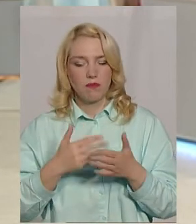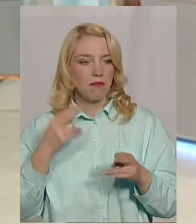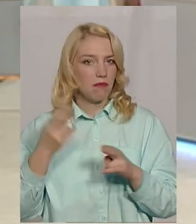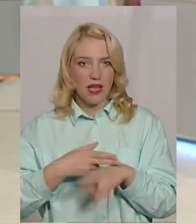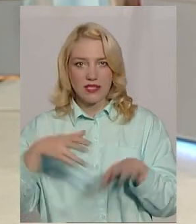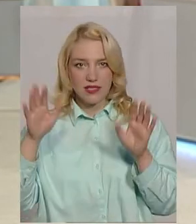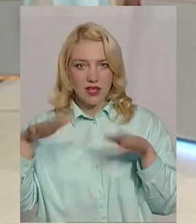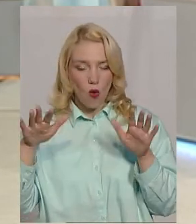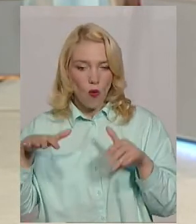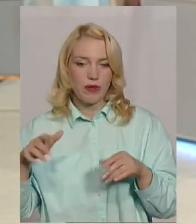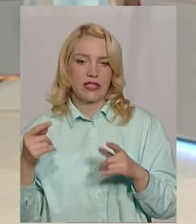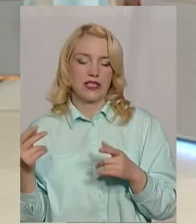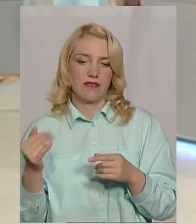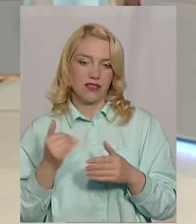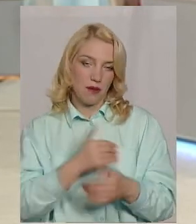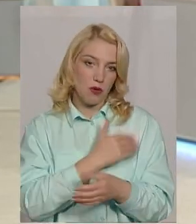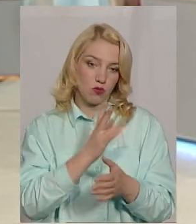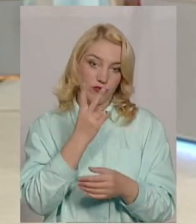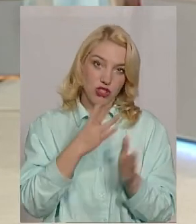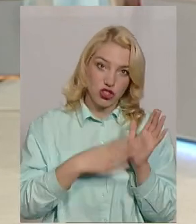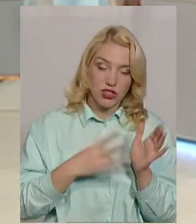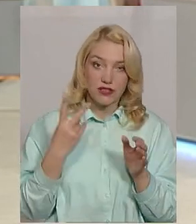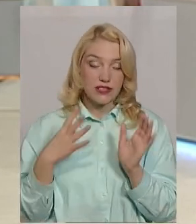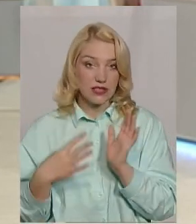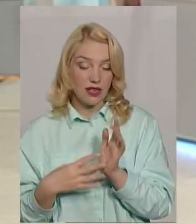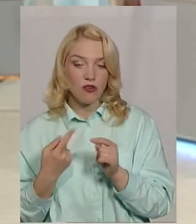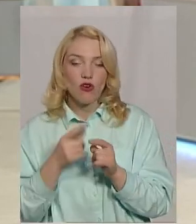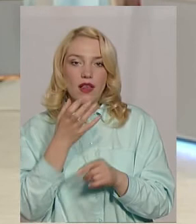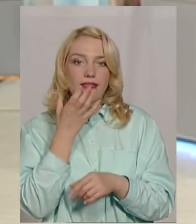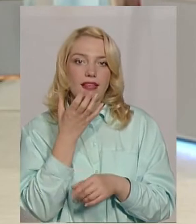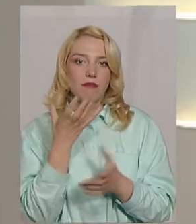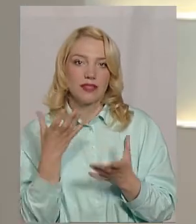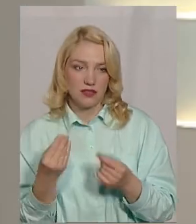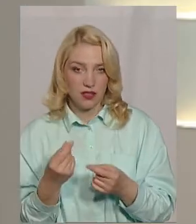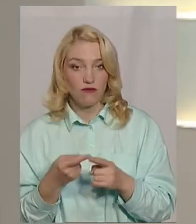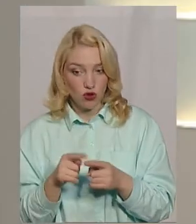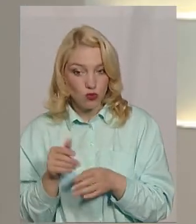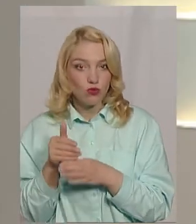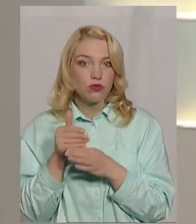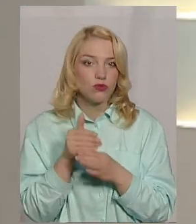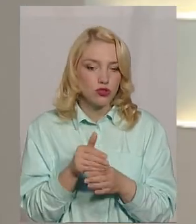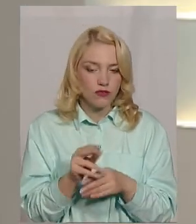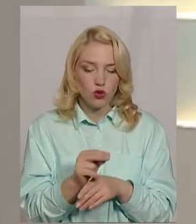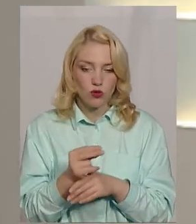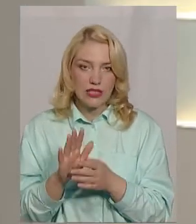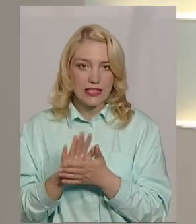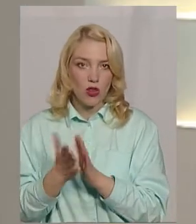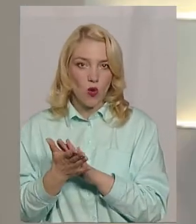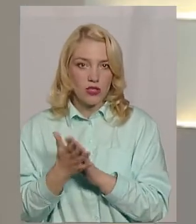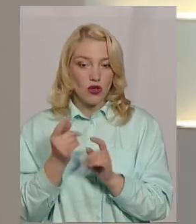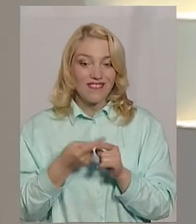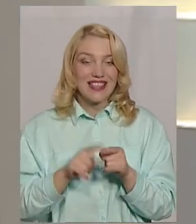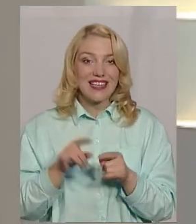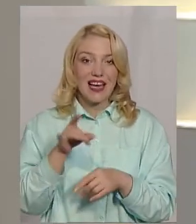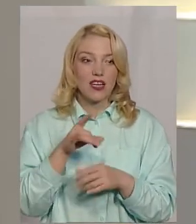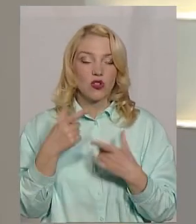опадів і температура така від 24 до 29. оці теплі дні допоможуть підкоригувати ситуацію у тих